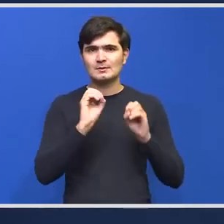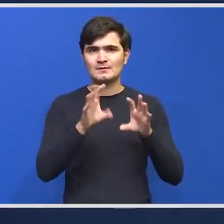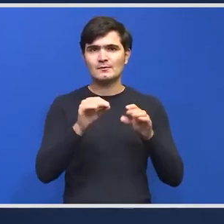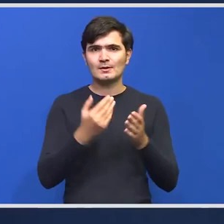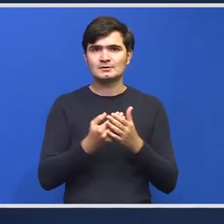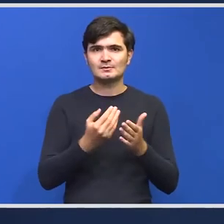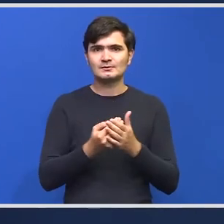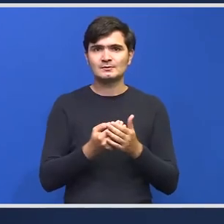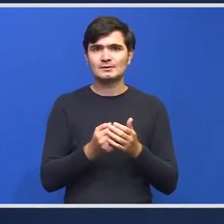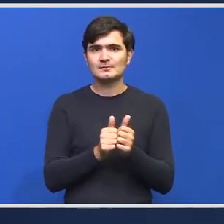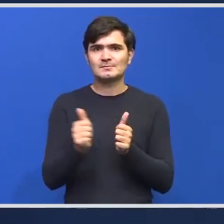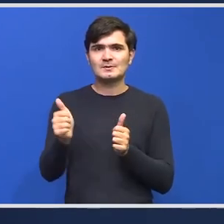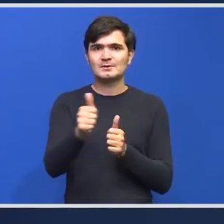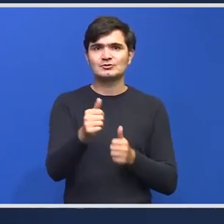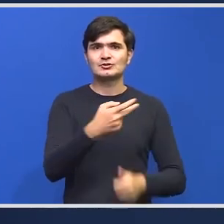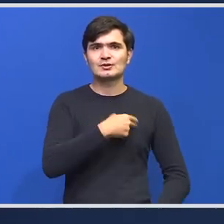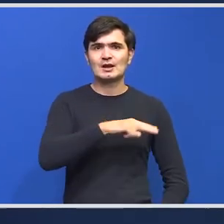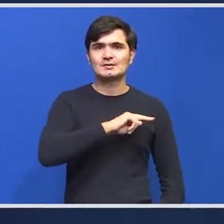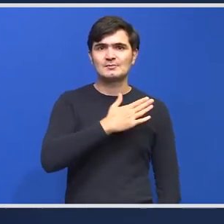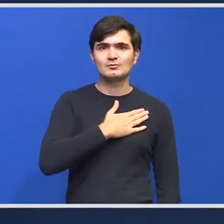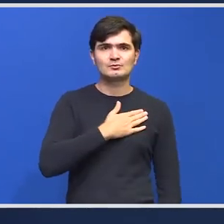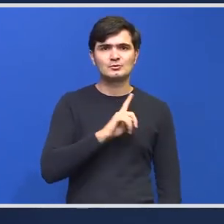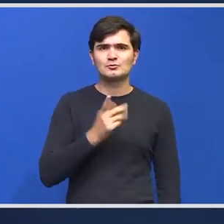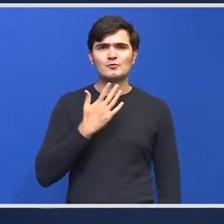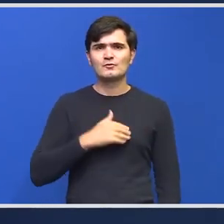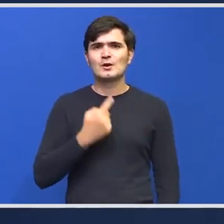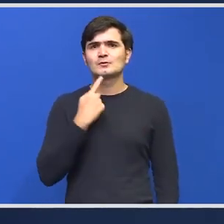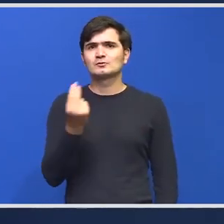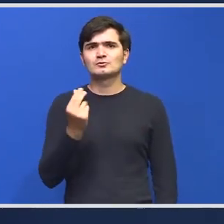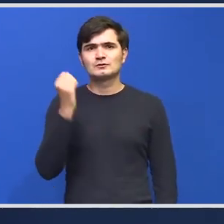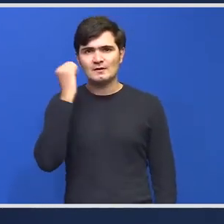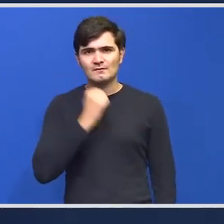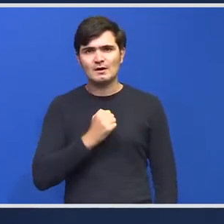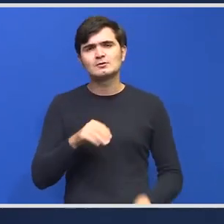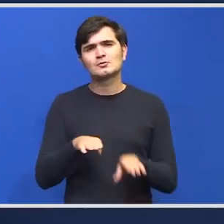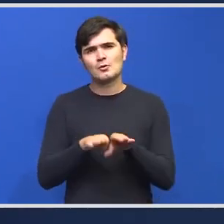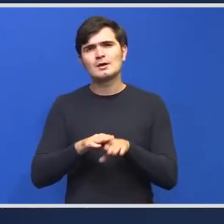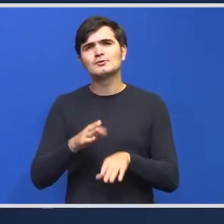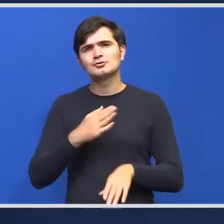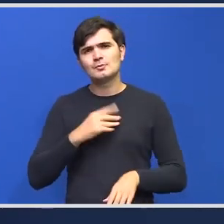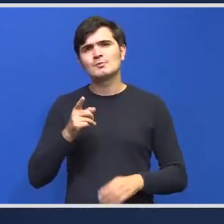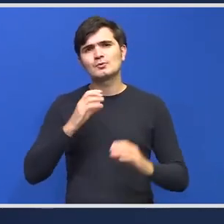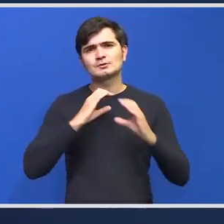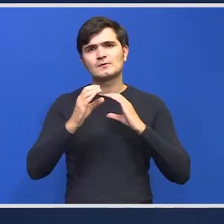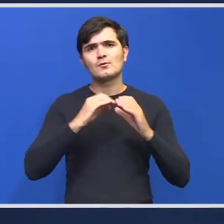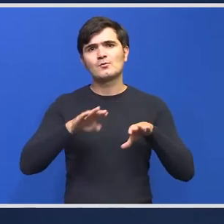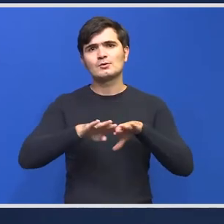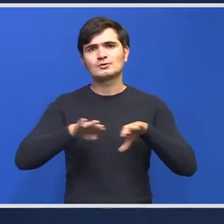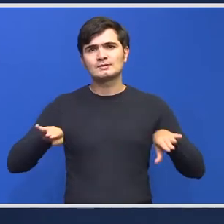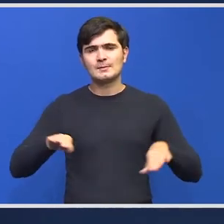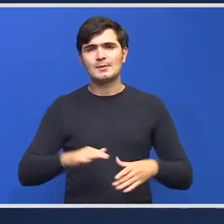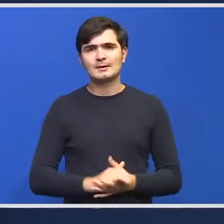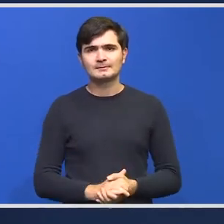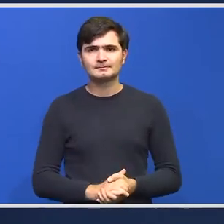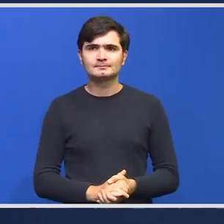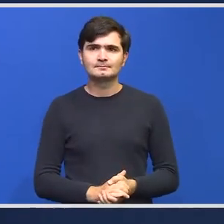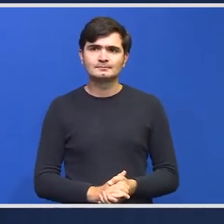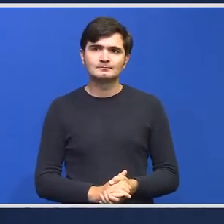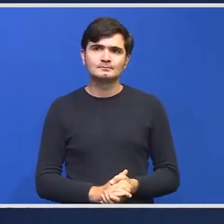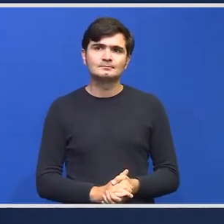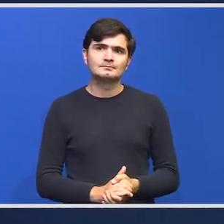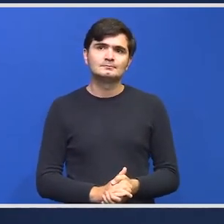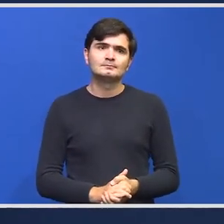depășește atribuțiile și n-aș vrea să vă dezinformez dar colegii mei vă pot comunica separat după întâlnirea de astăzi